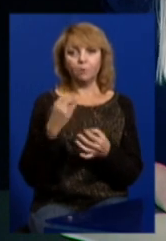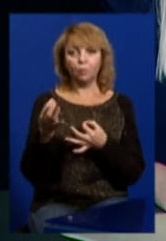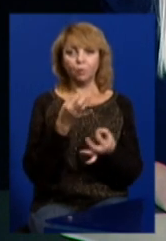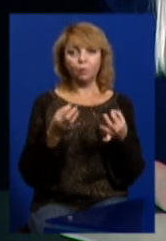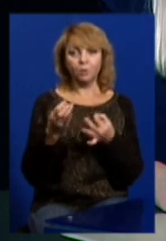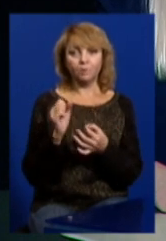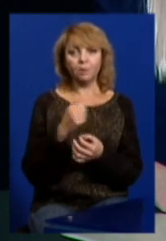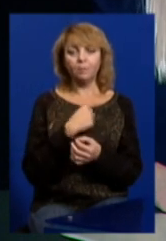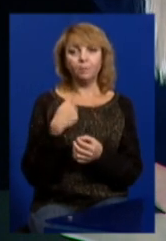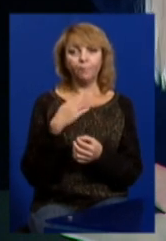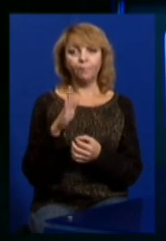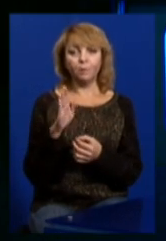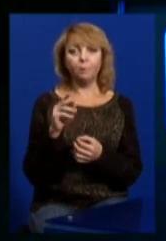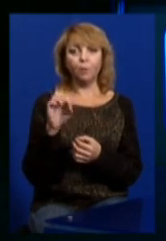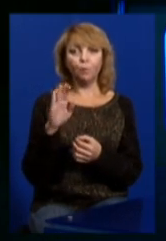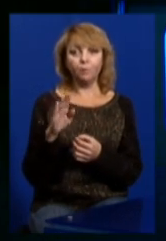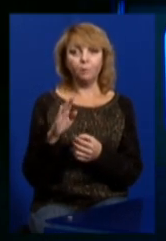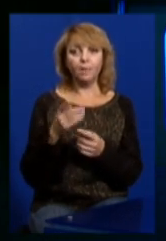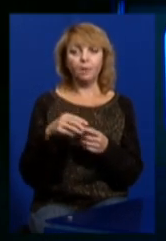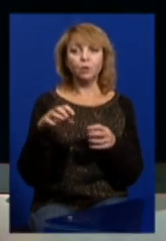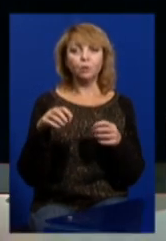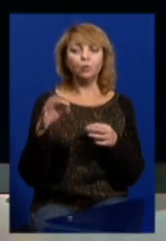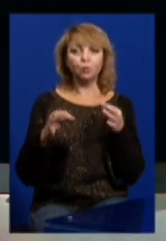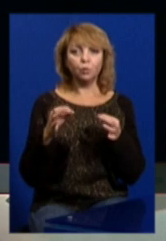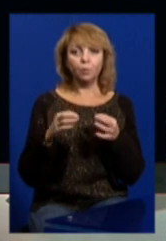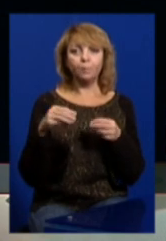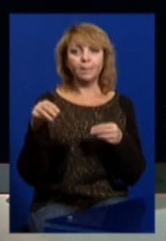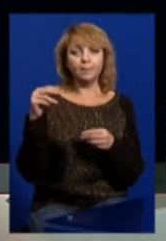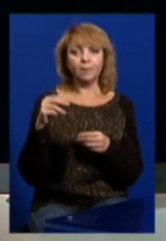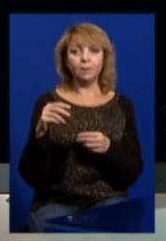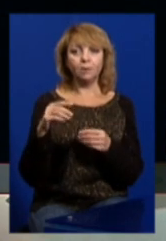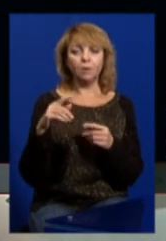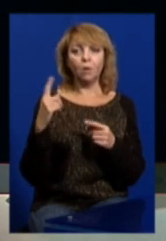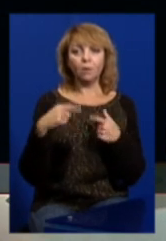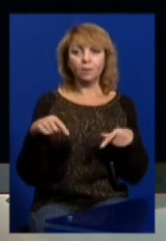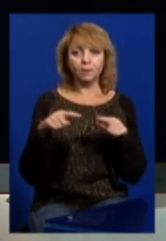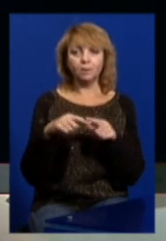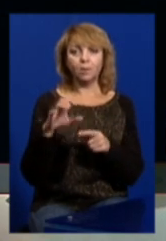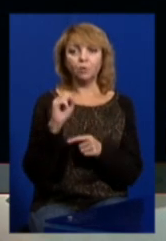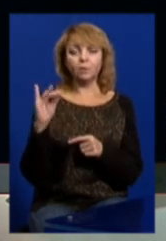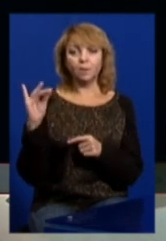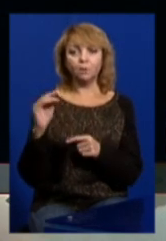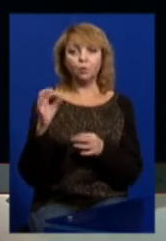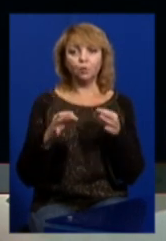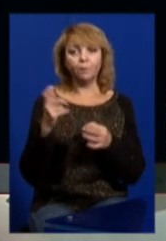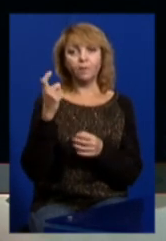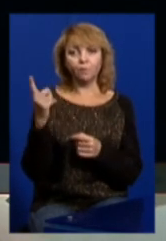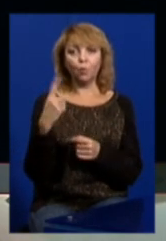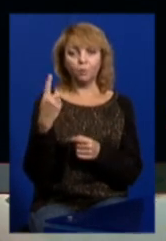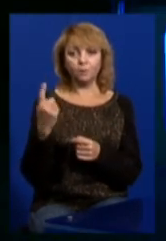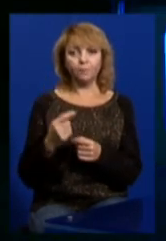сьогодні з самим Володимиром Плетньовим, суддею і президентом громадської організації Асоціація суддів Харківської області. Вітаю вас.